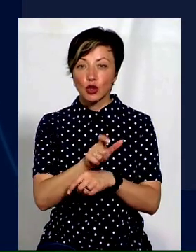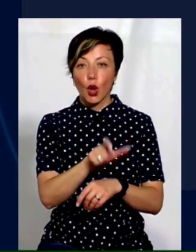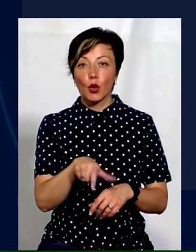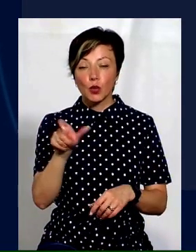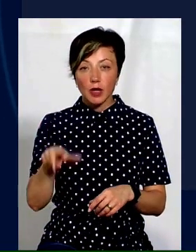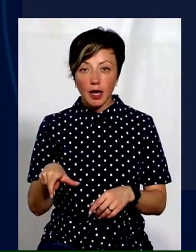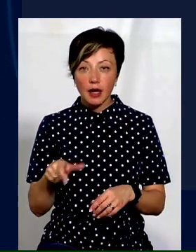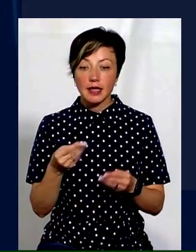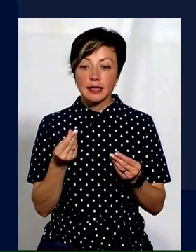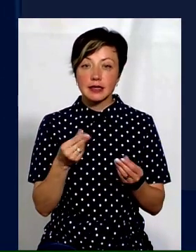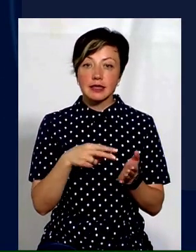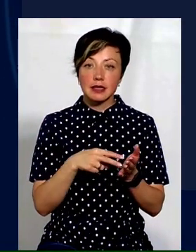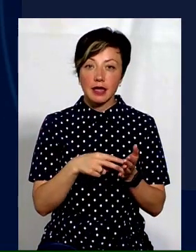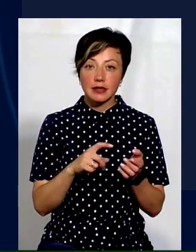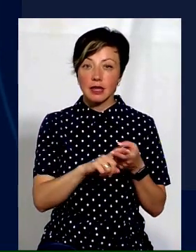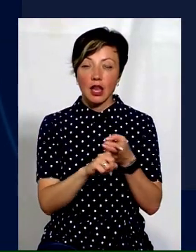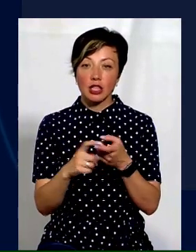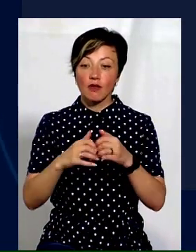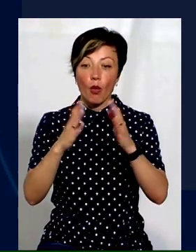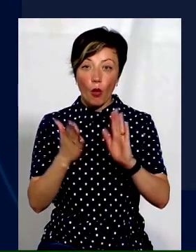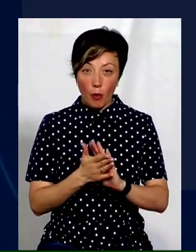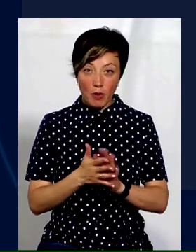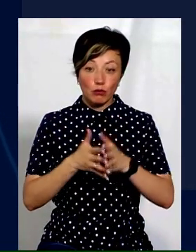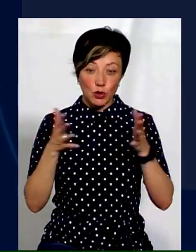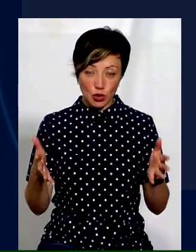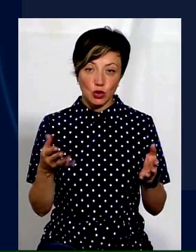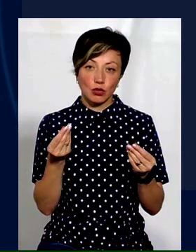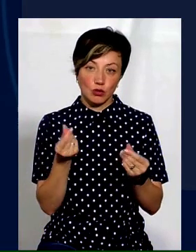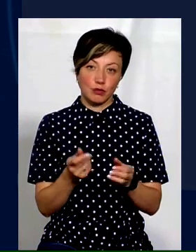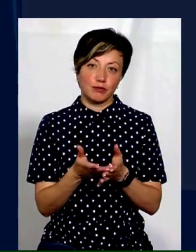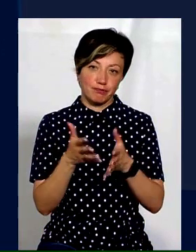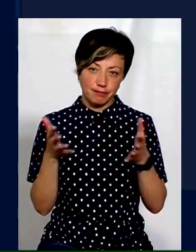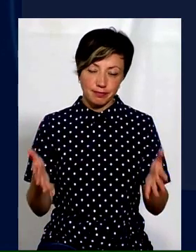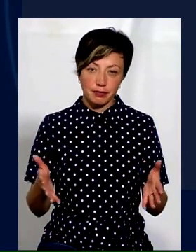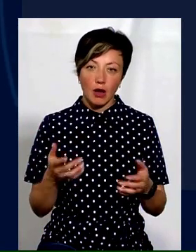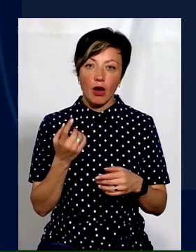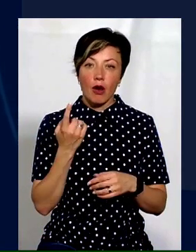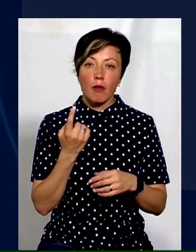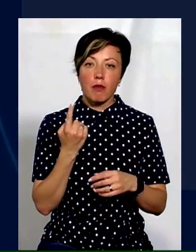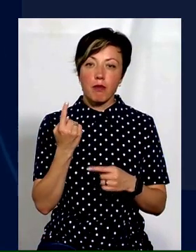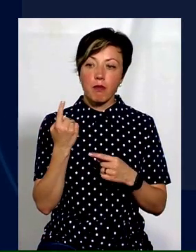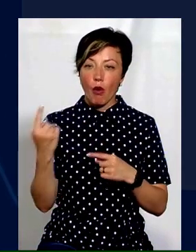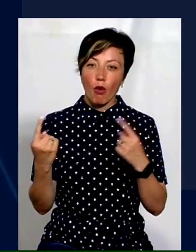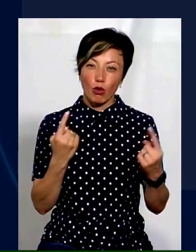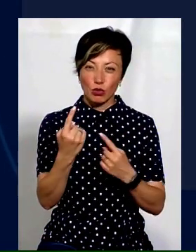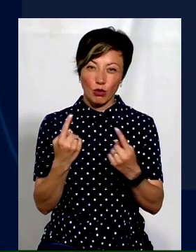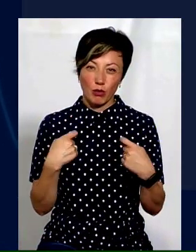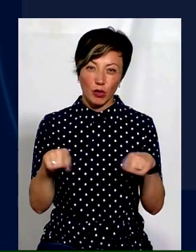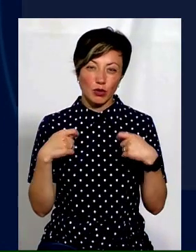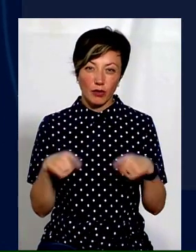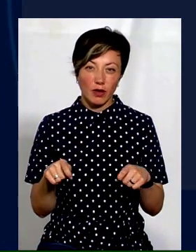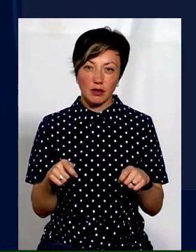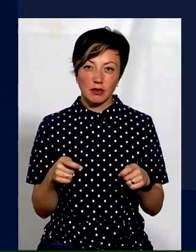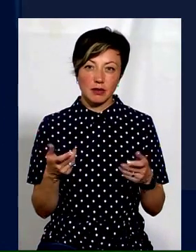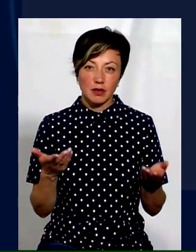Через те, що ціна залежить від партії. Буде більша партія, буде більша ціна. По одному продавати, воно настільки можна заробити на